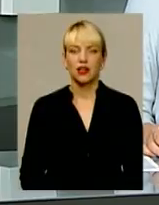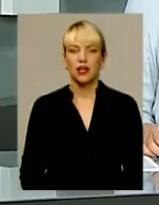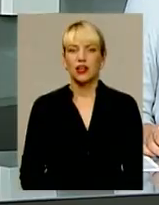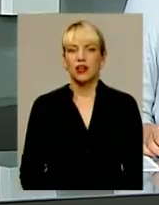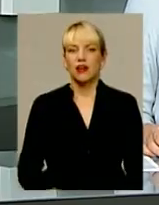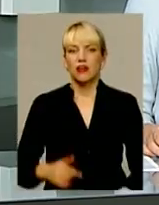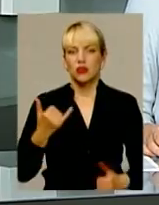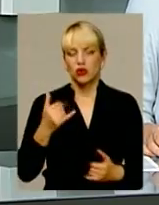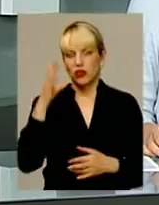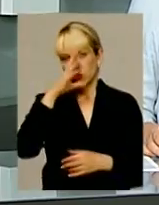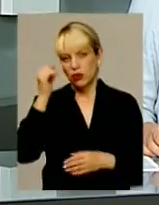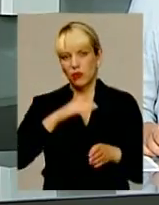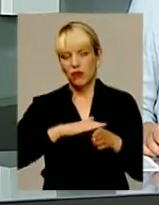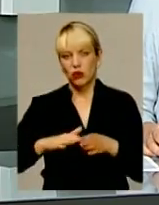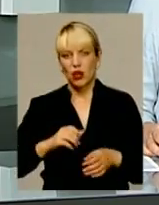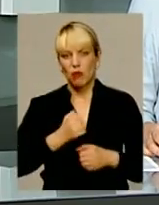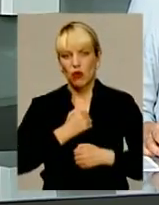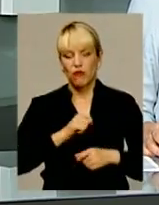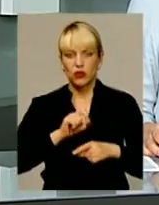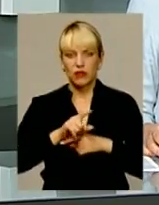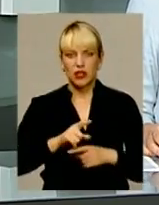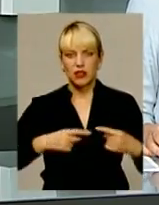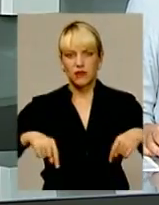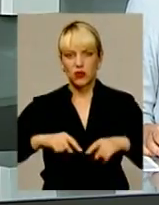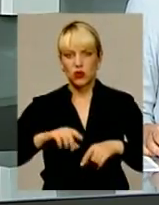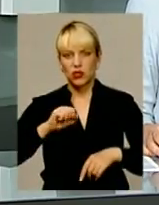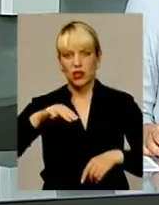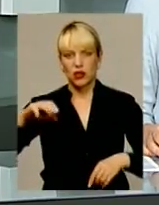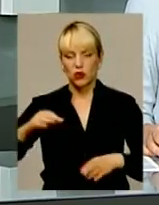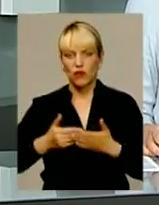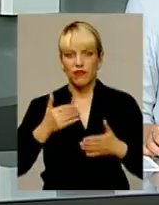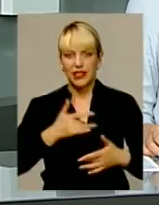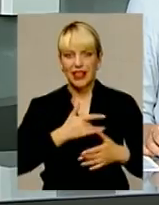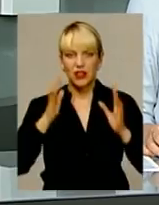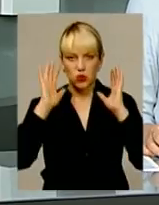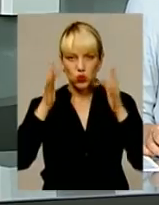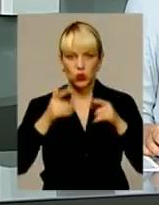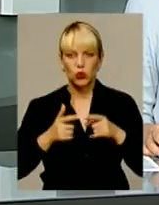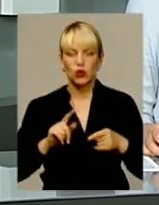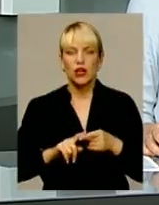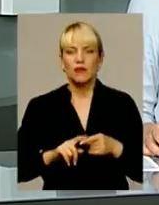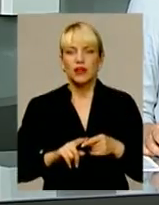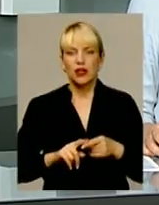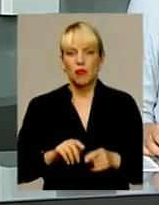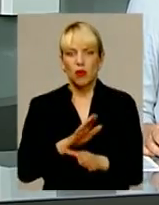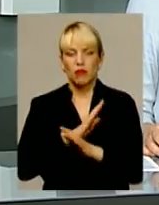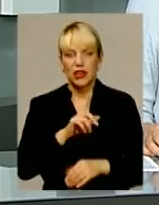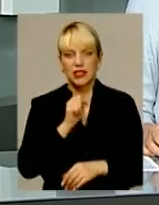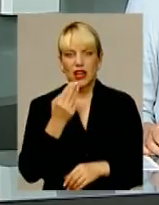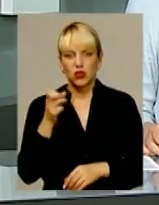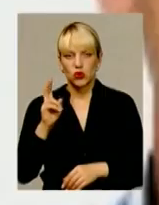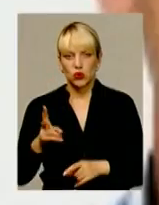Сьогодні вночі при виконанні бойового завдання в зоні військових дій від інсульту помер Віктор Зашчик, позивний Шульга.